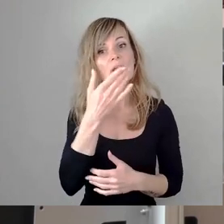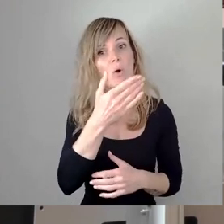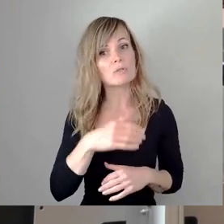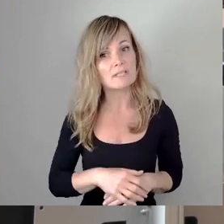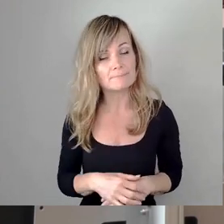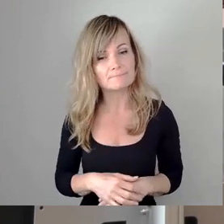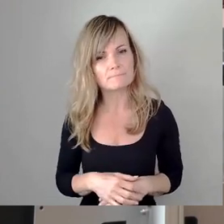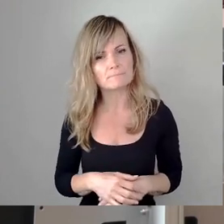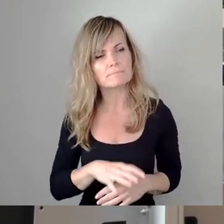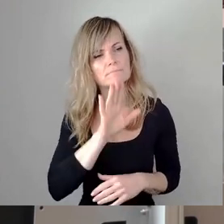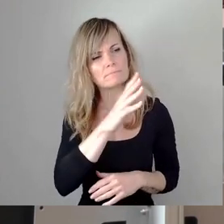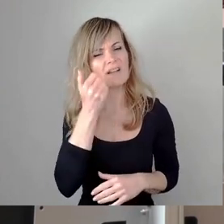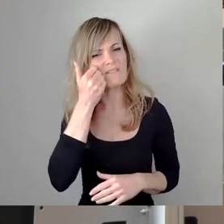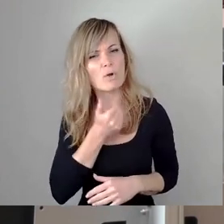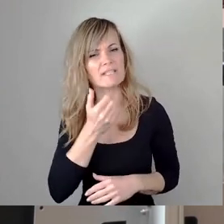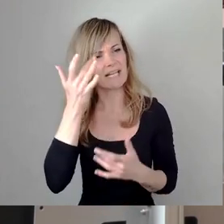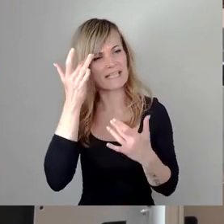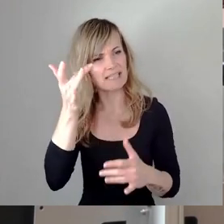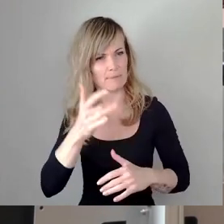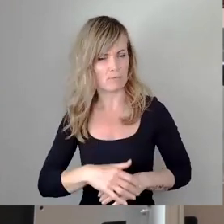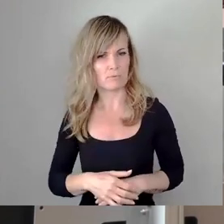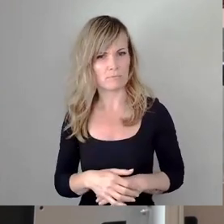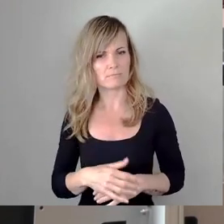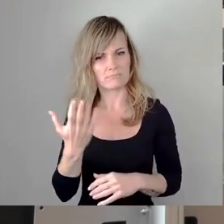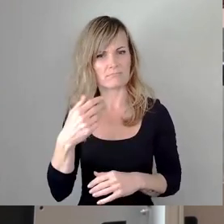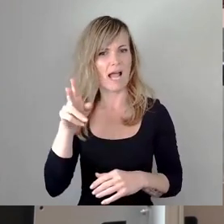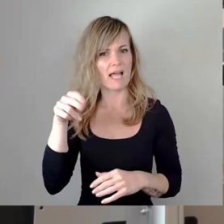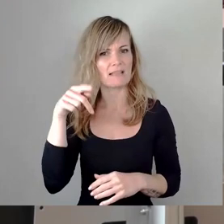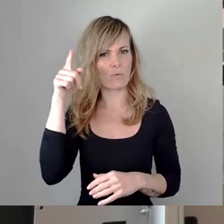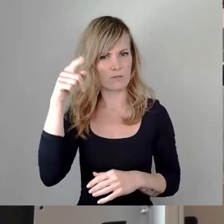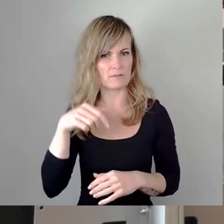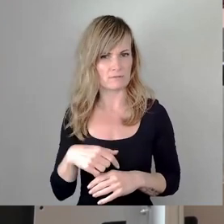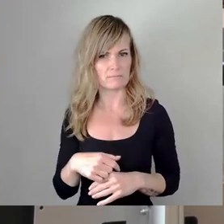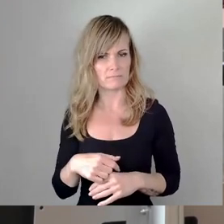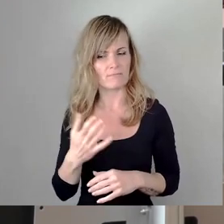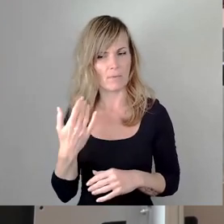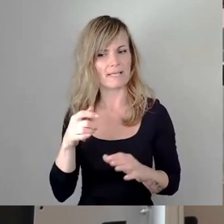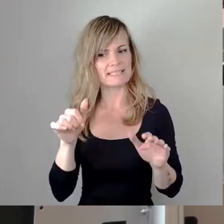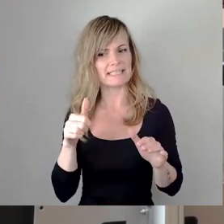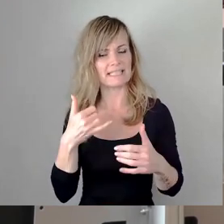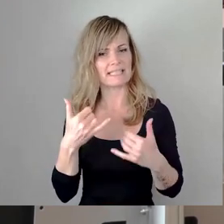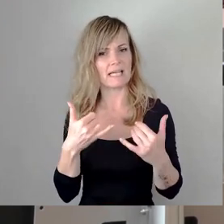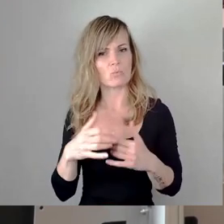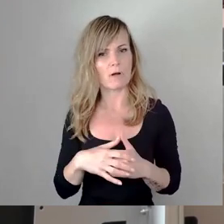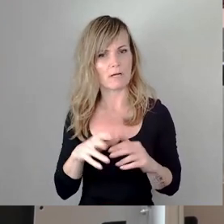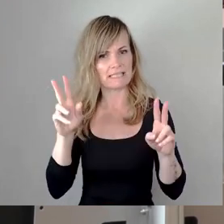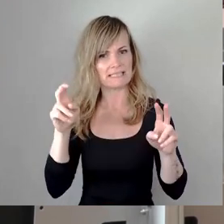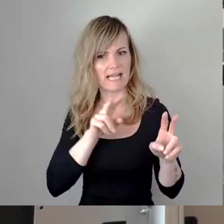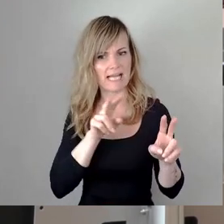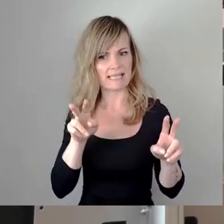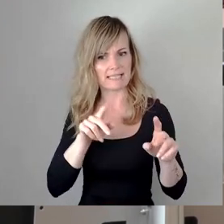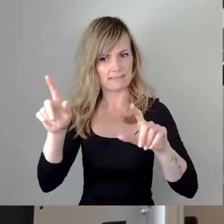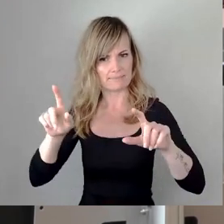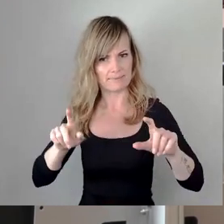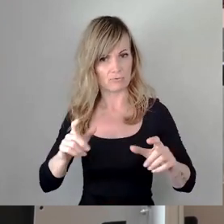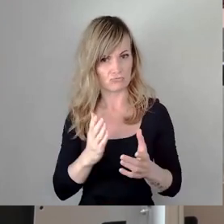freundlichen Genehmigung aus der Antwort des Oberbürgermeisters vom 16. Januar zitiert. Er hat